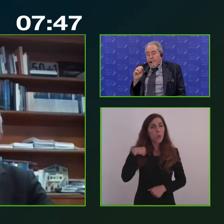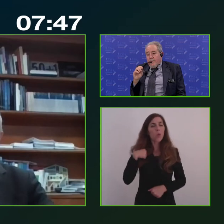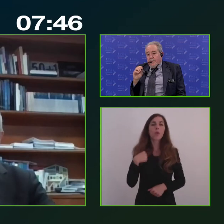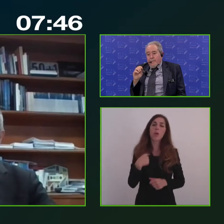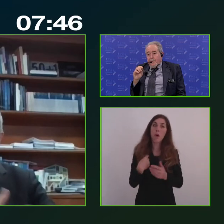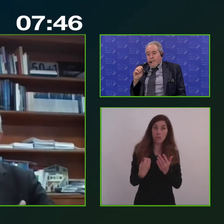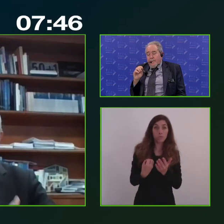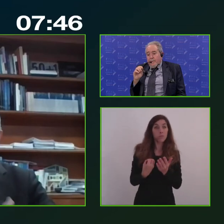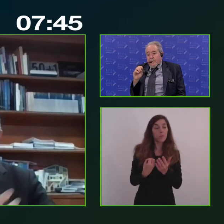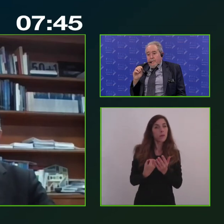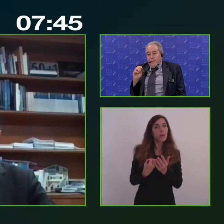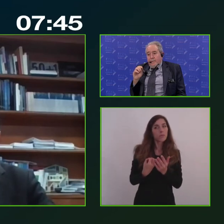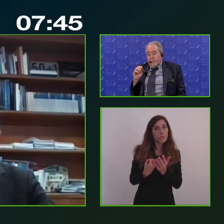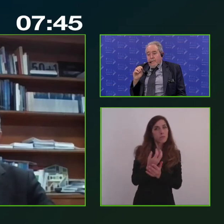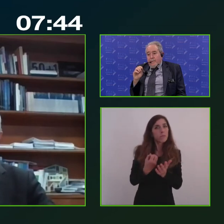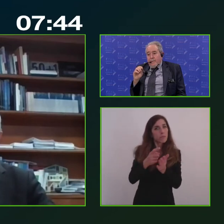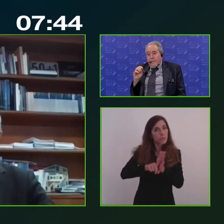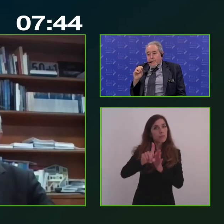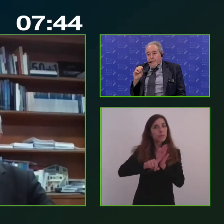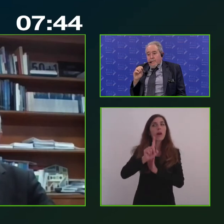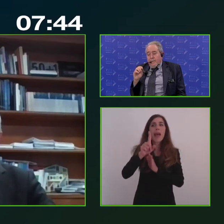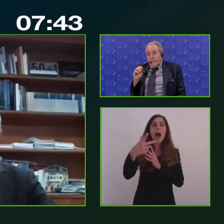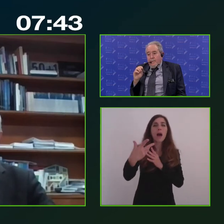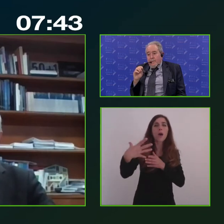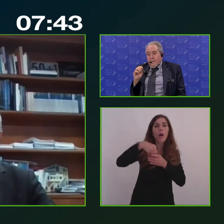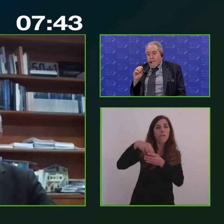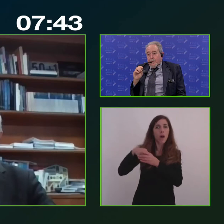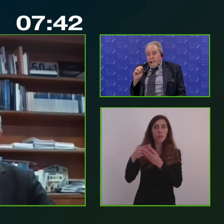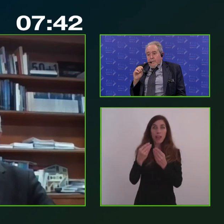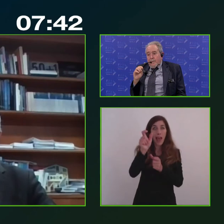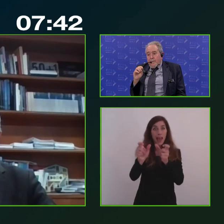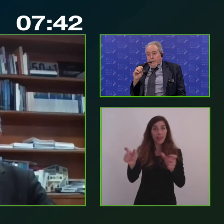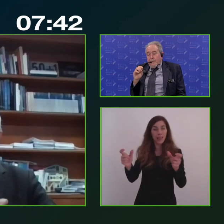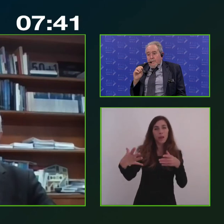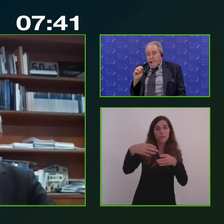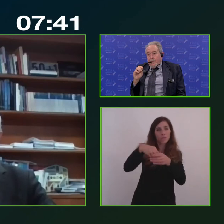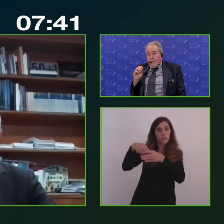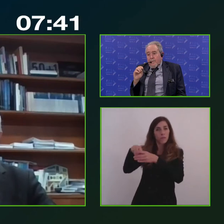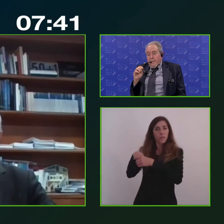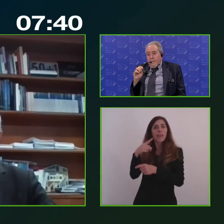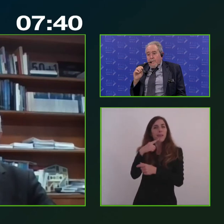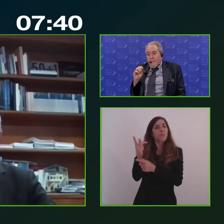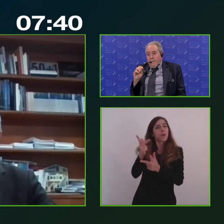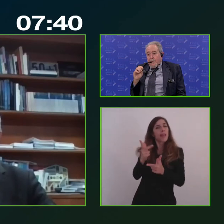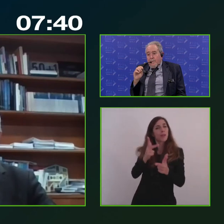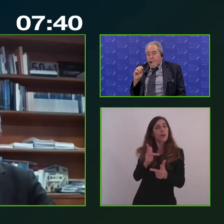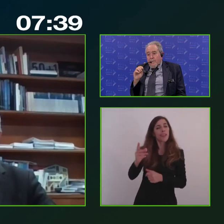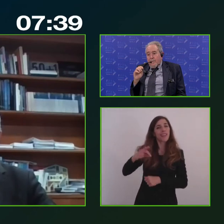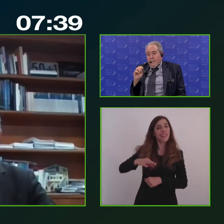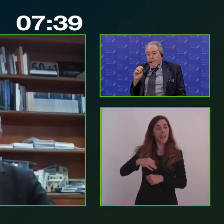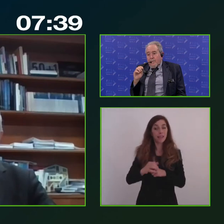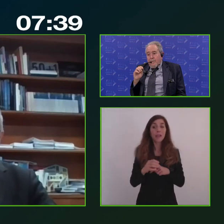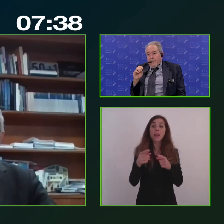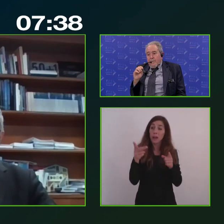portatori di interessi e nel piano stesso si dà conto del modo con cui questi soggetti sono stati